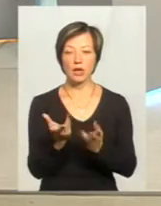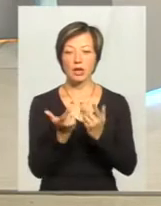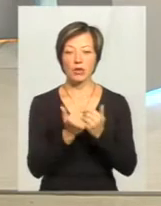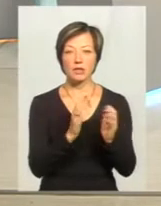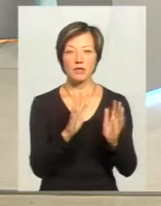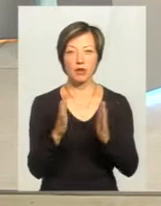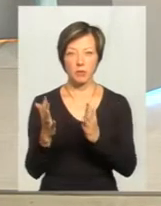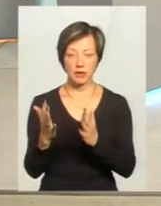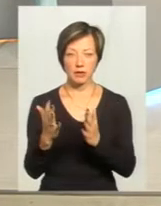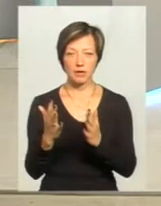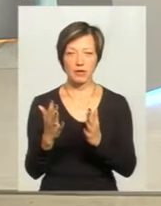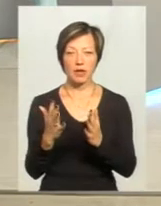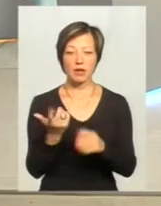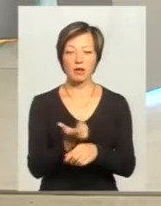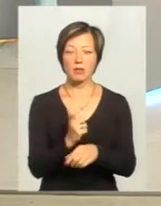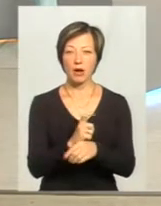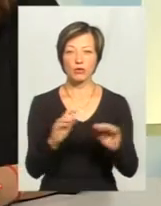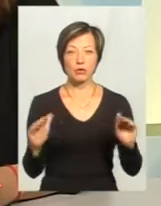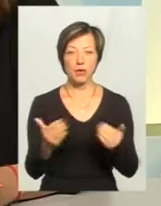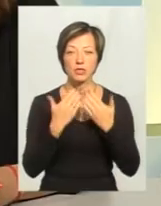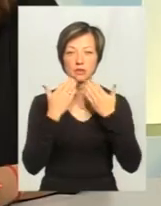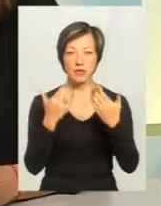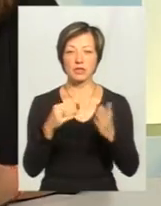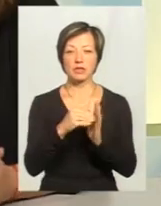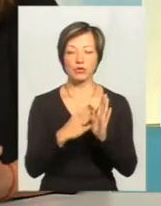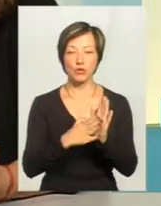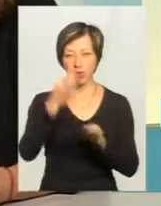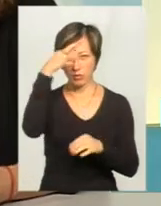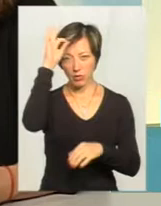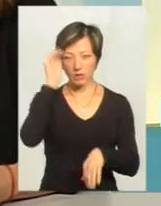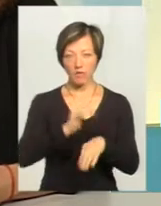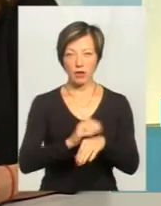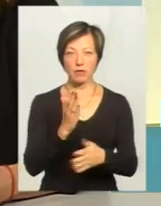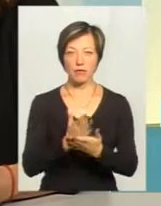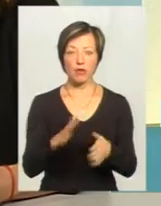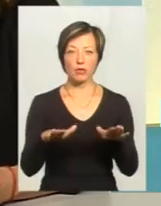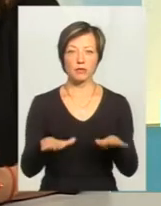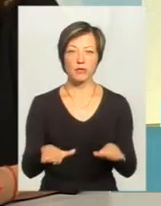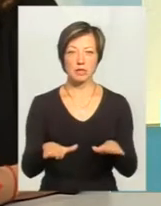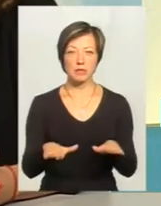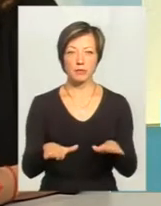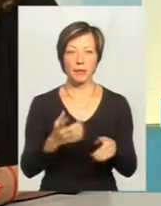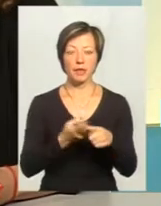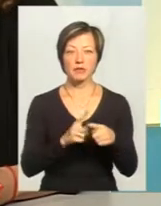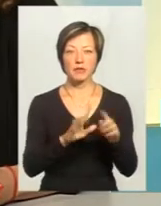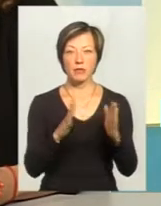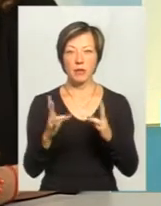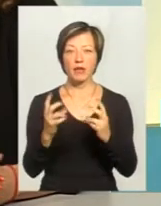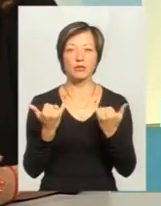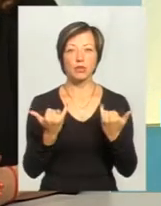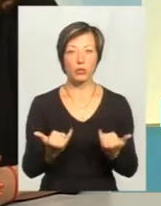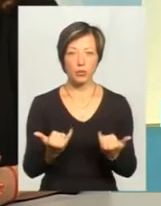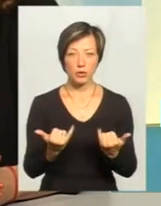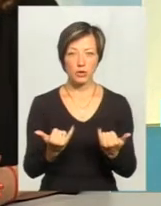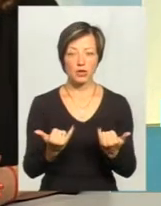випадків. Набагато менше звернень зареєстровано в поліції щодо фактів, які мають місце в цих випадках. На сьогодні